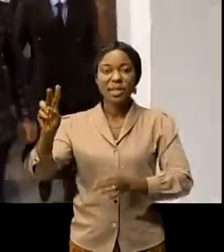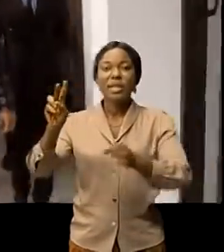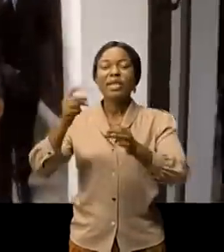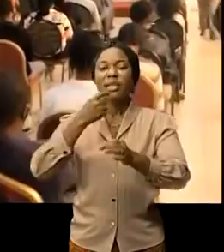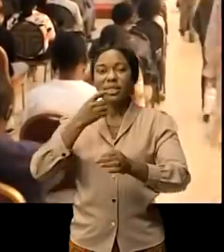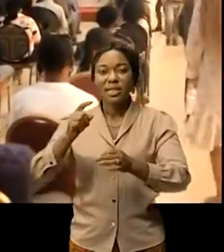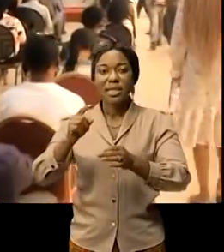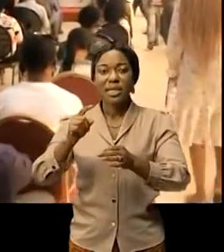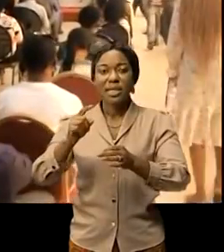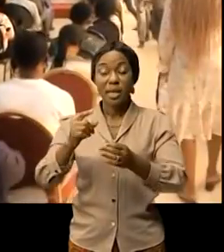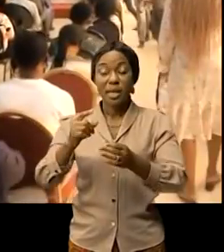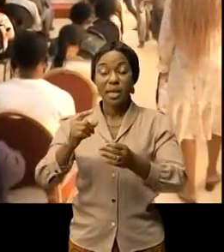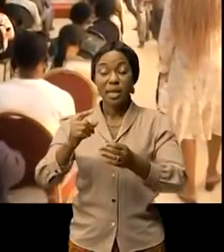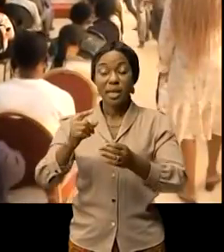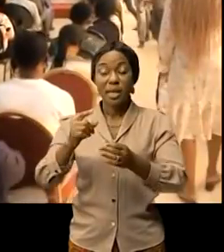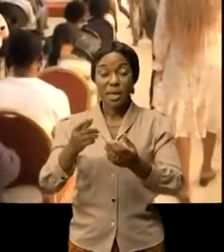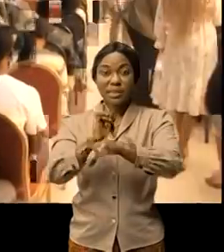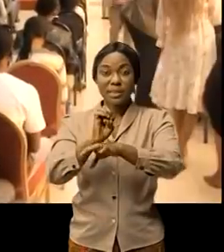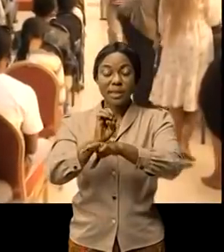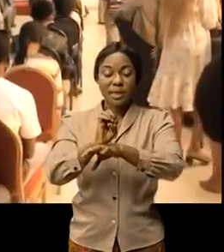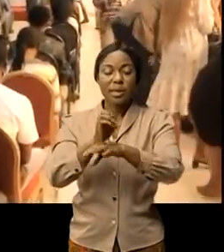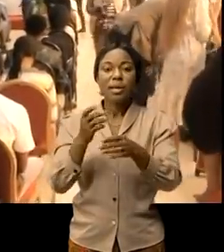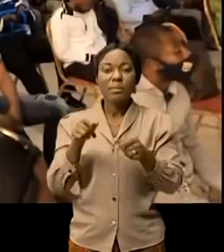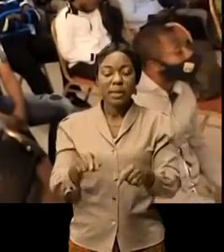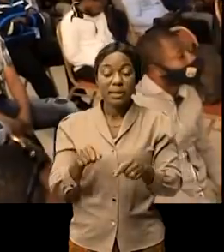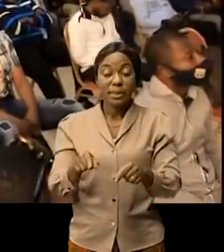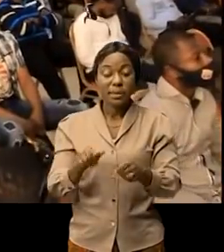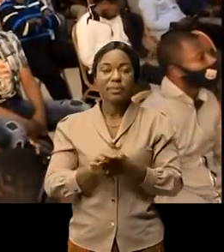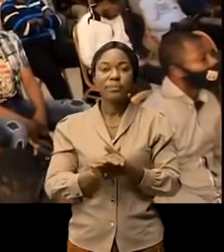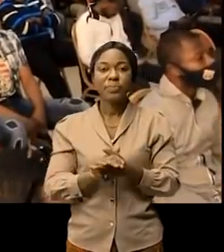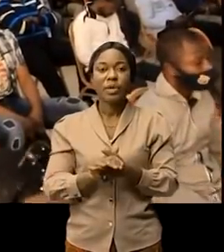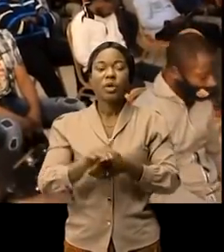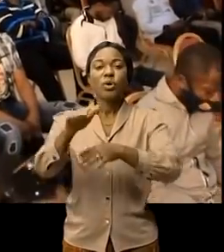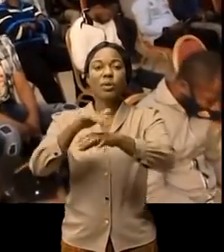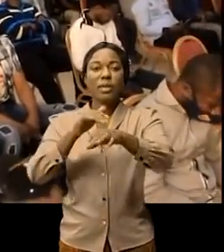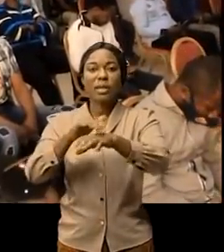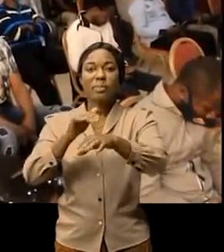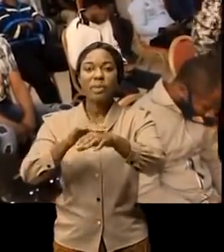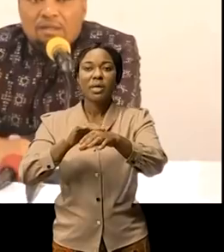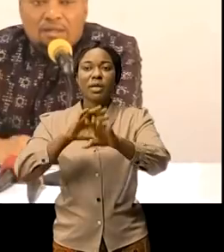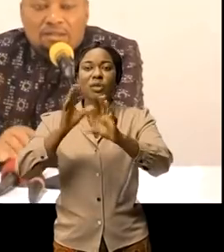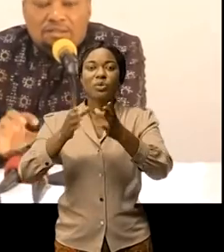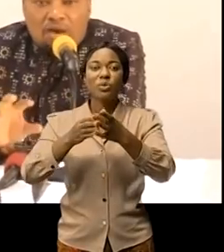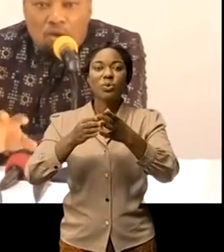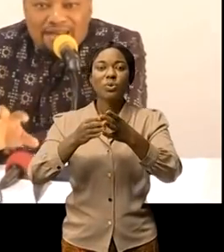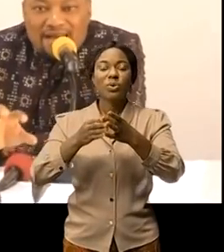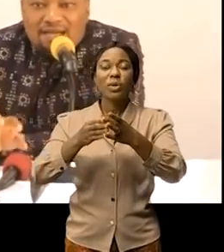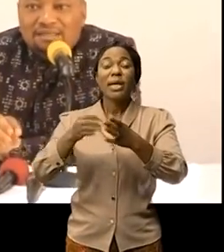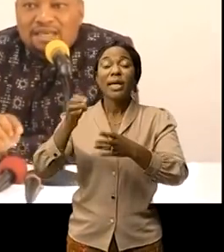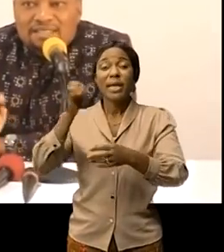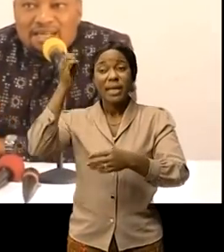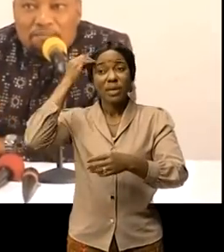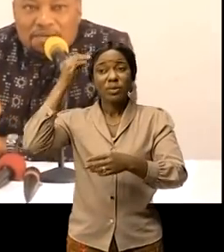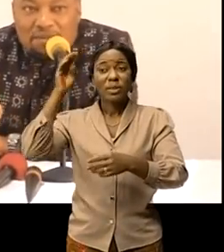édifices de l'église catholique A la même occasion elle en appelle aux équatoriens à ne pas céder à la